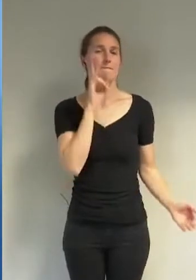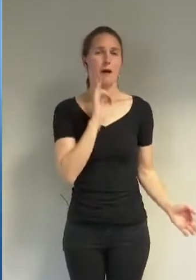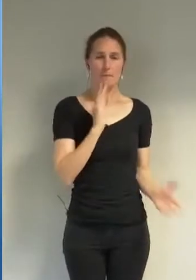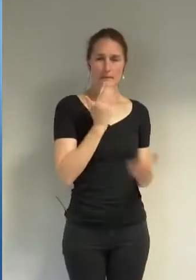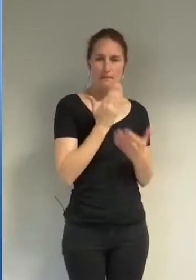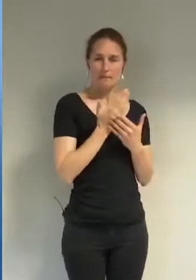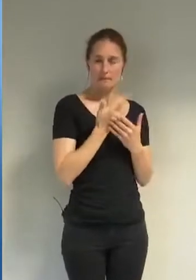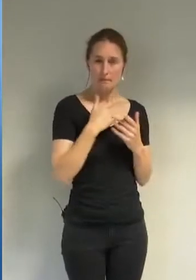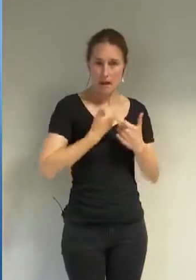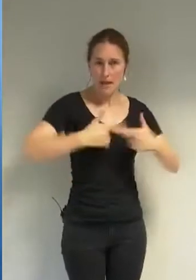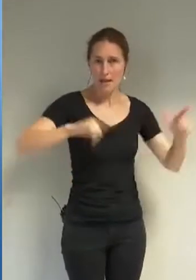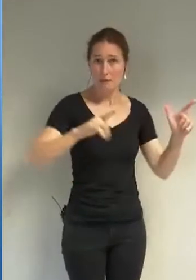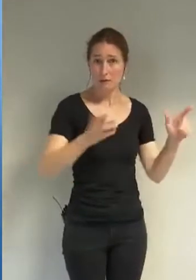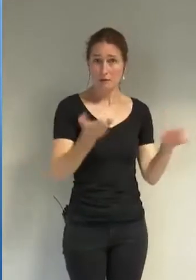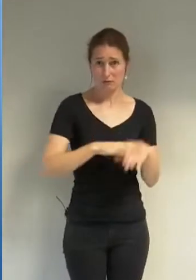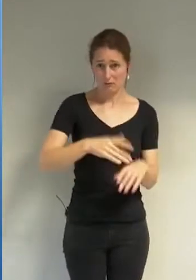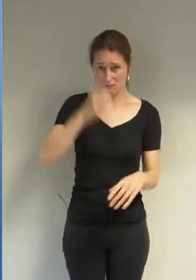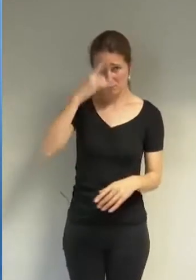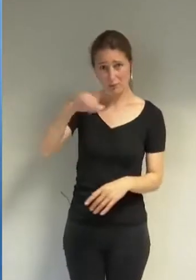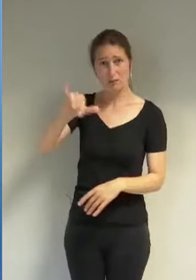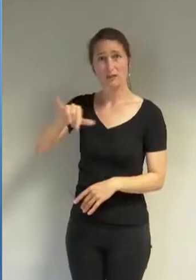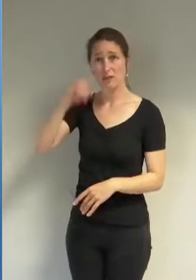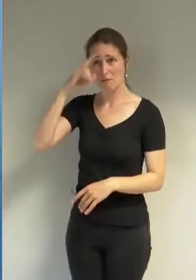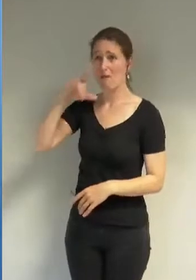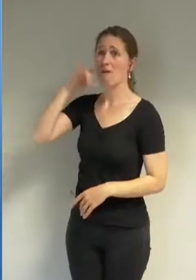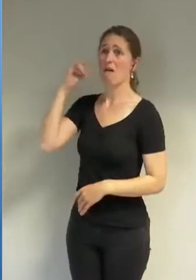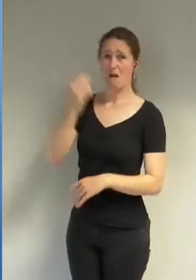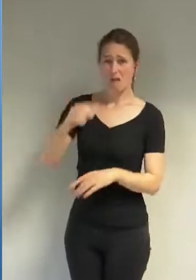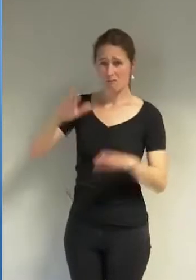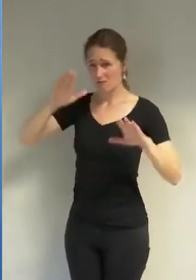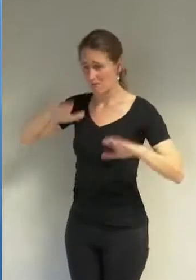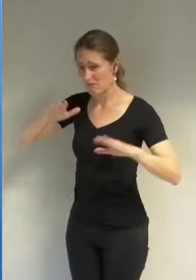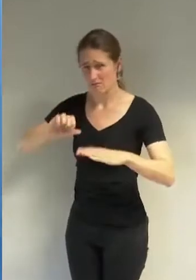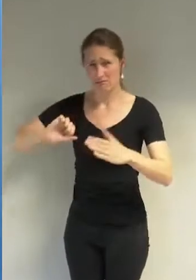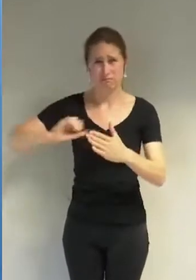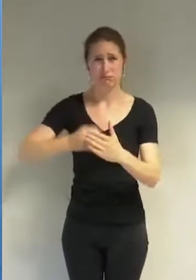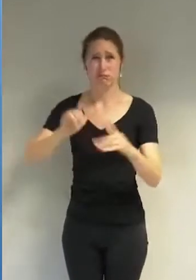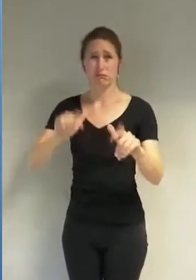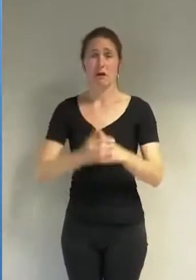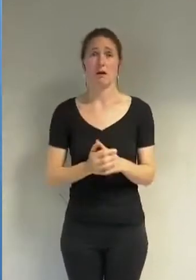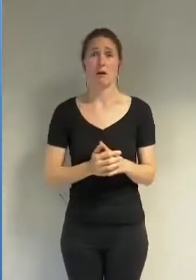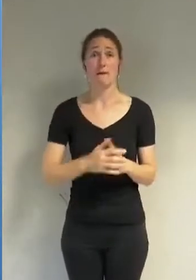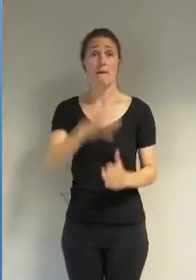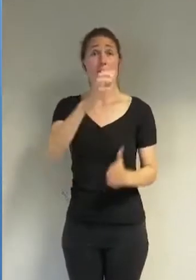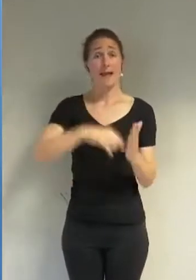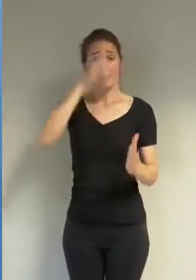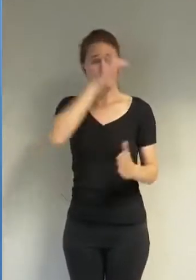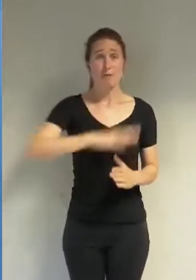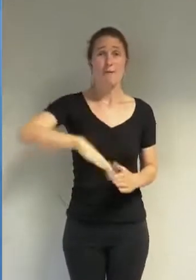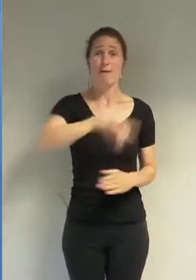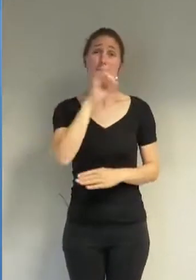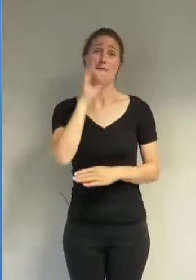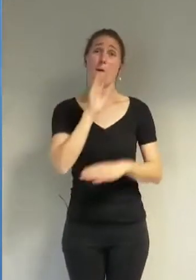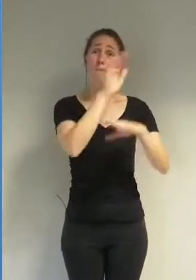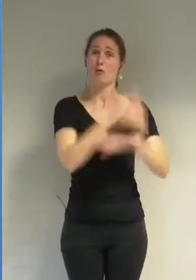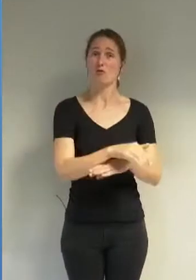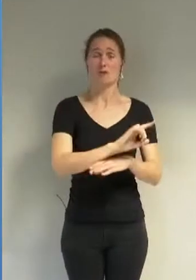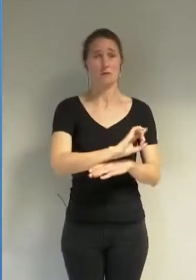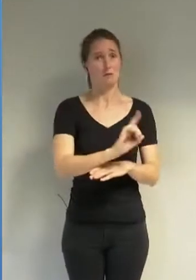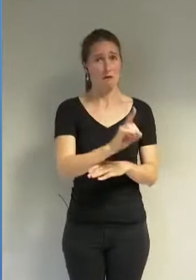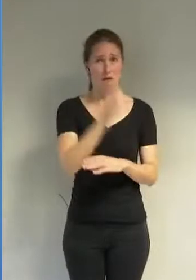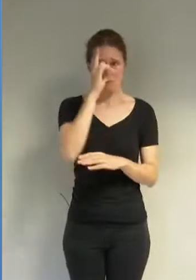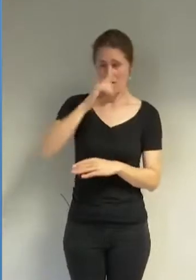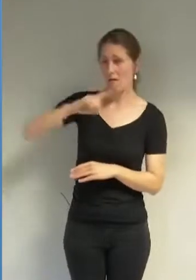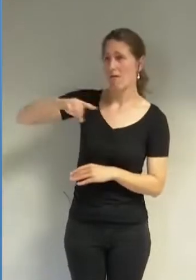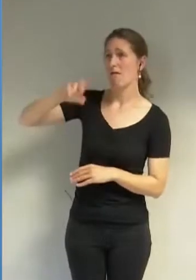Votre texte n'est pas à destination des femmes, mais de ceux qui le regardent. En d'autres termes, M. le maire, sur ce sujet, vous vous êtes